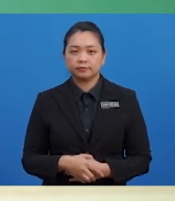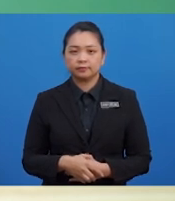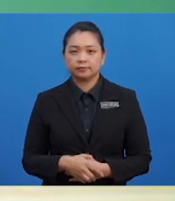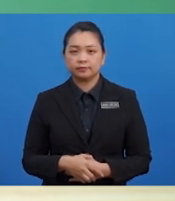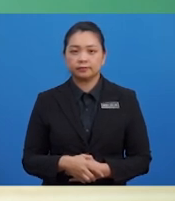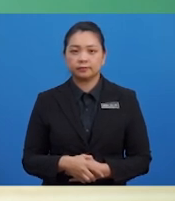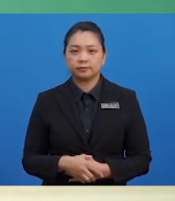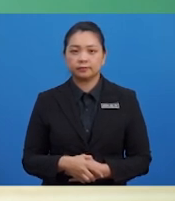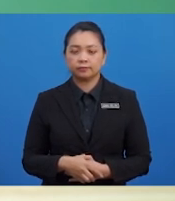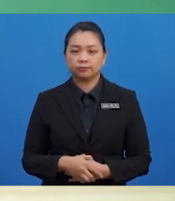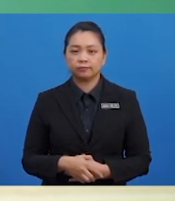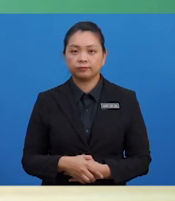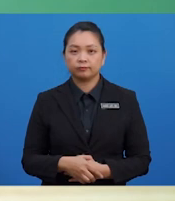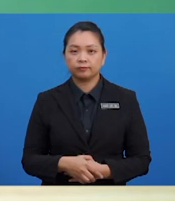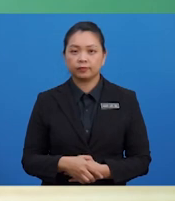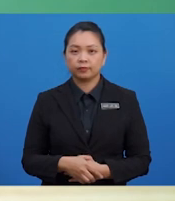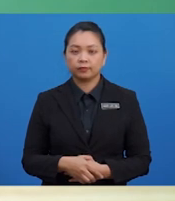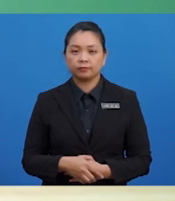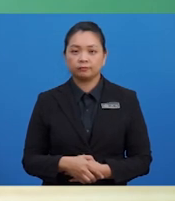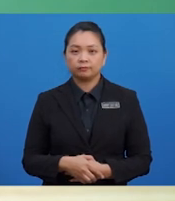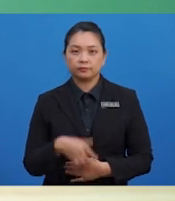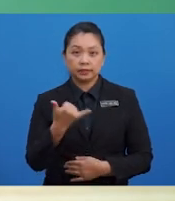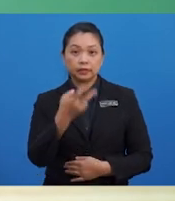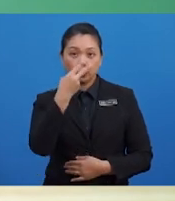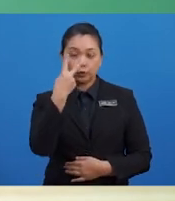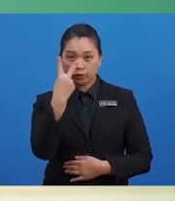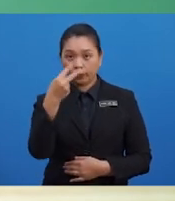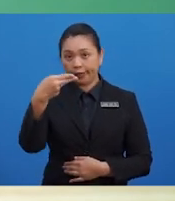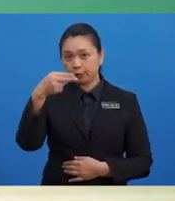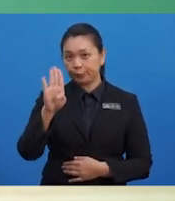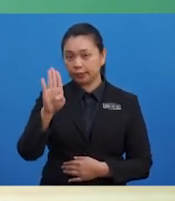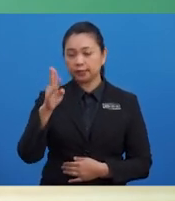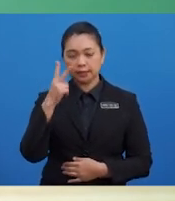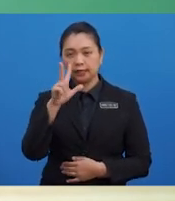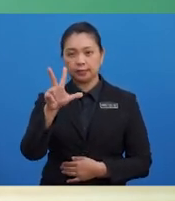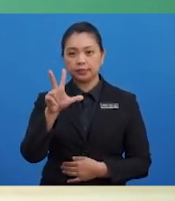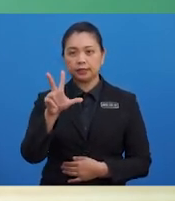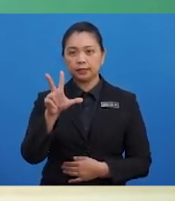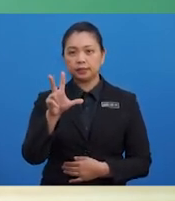Bagi HB, untuk akaun sewa ini ialah RM3,600.